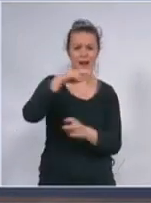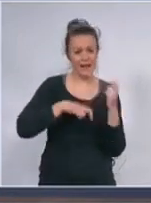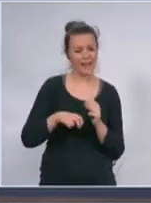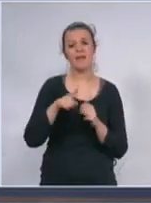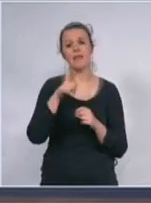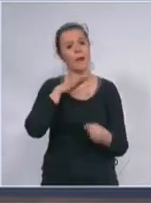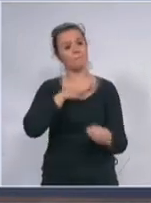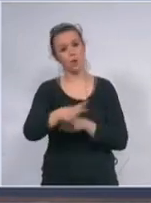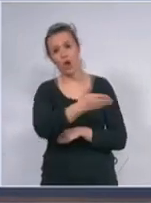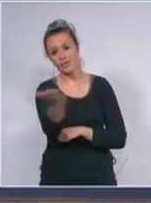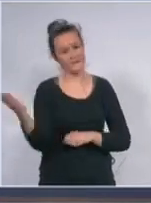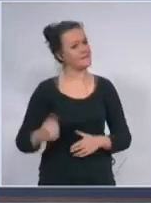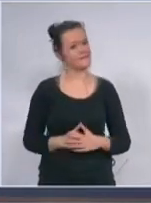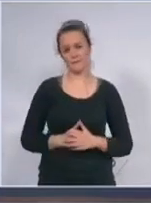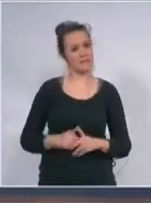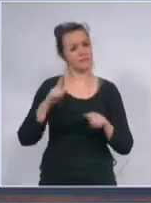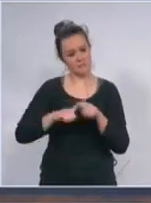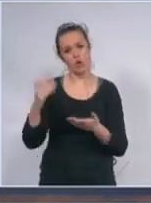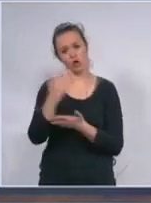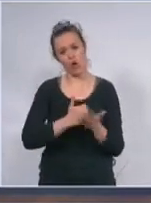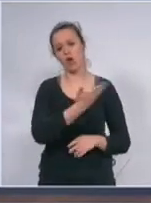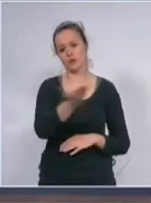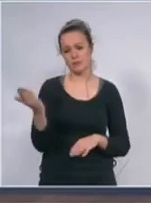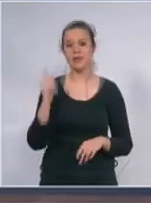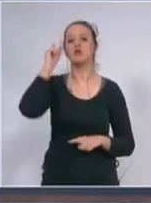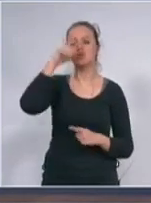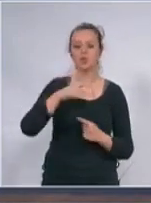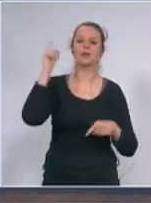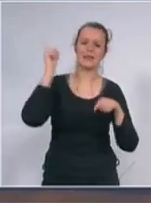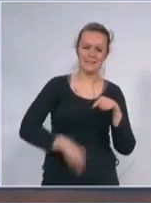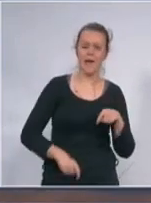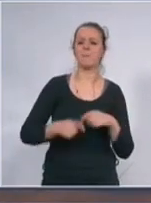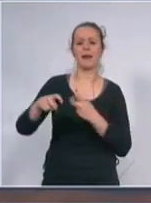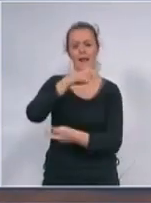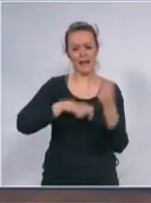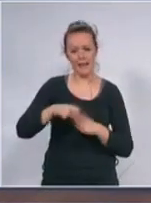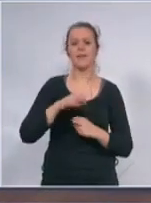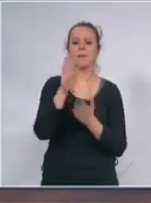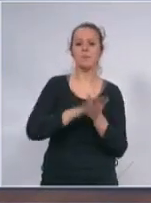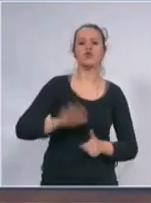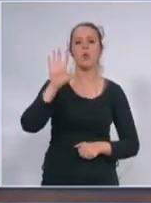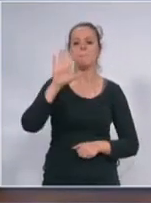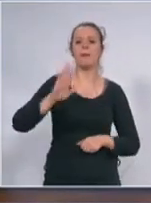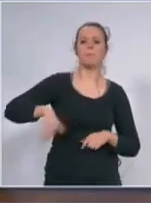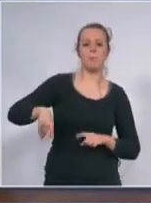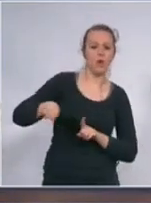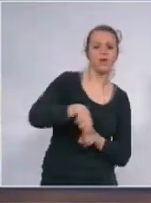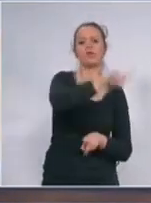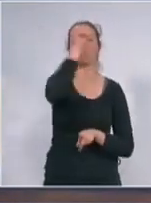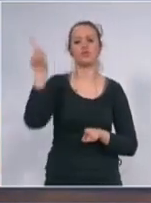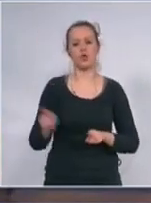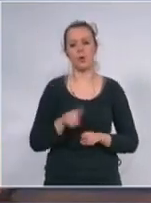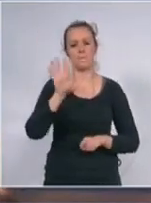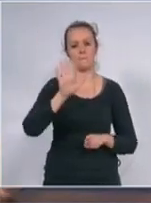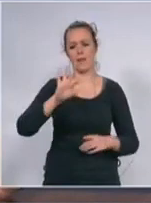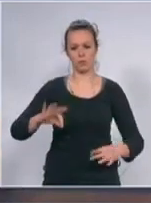dakle od sutra će biti zabrana kretanje od 17 a ne od 20 sati ali to neće